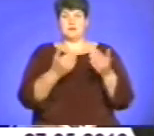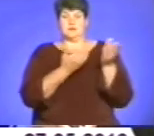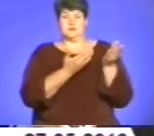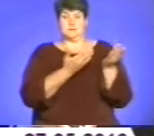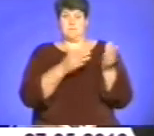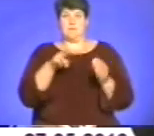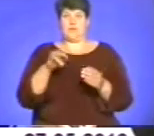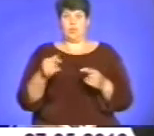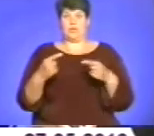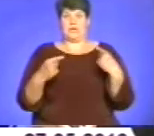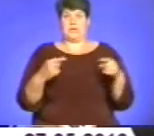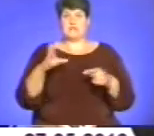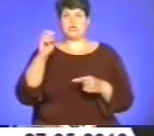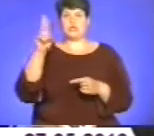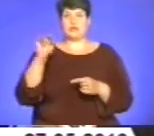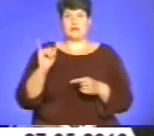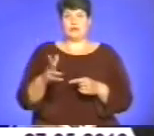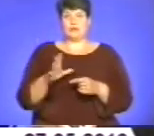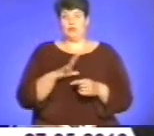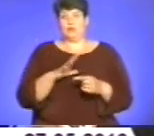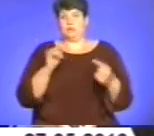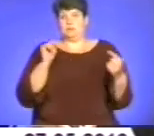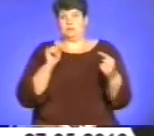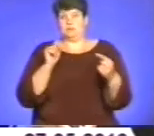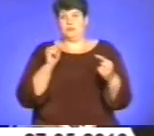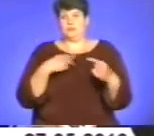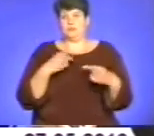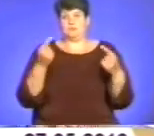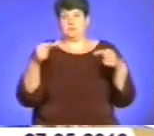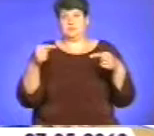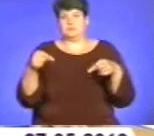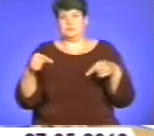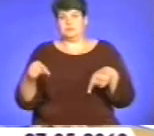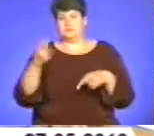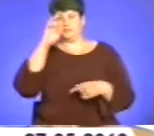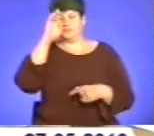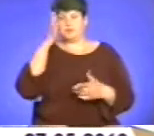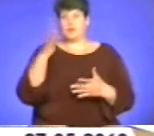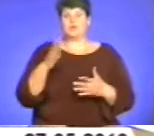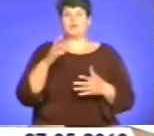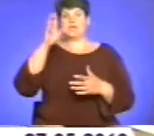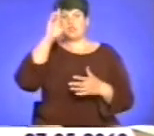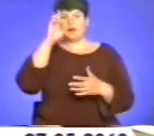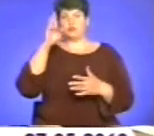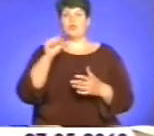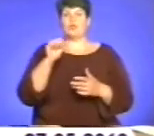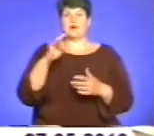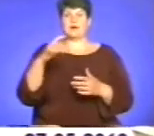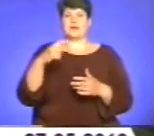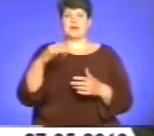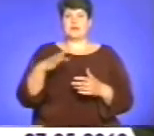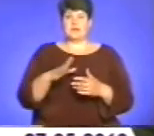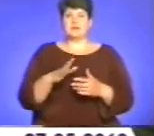соціалістів, вкатерично проти, бо вони розвалювали фактично. Хоча у Державному архіві Тернопільської області